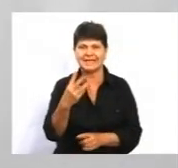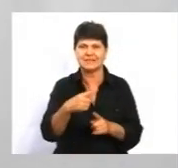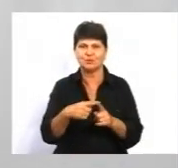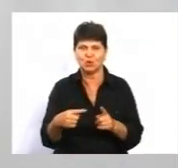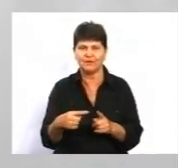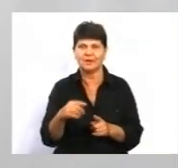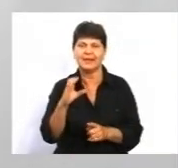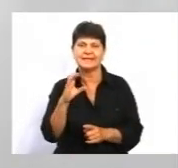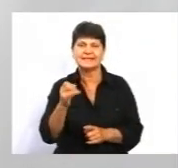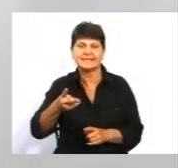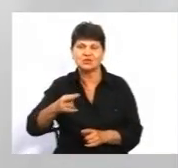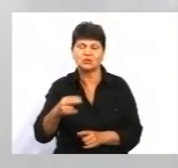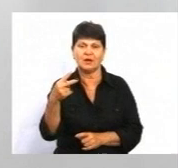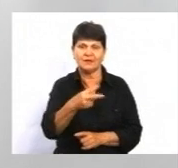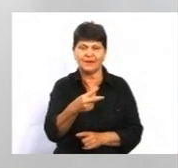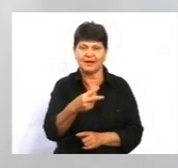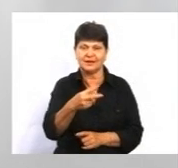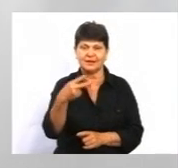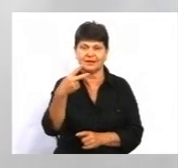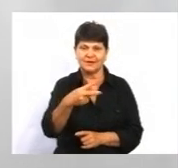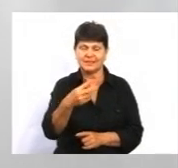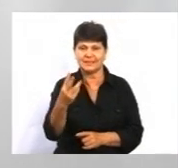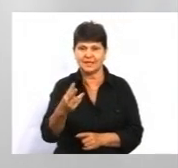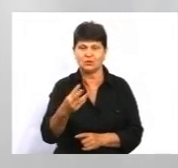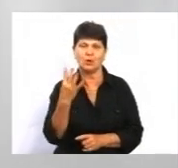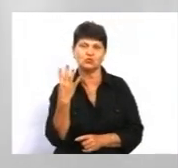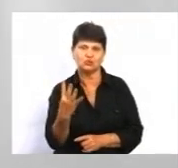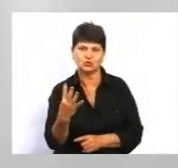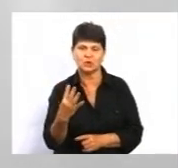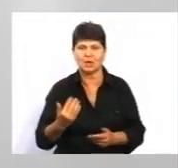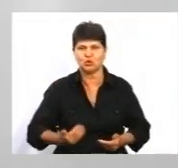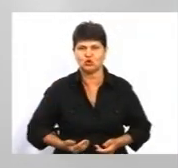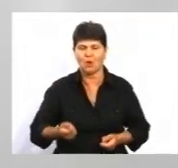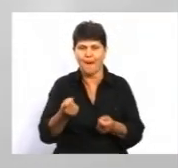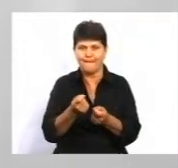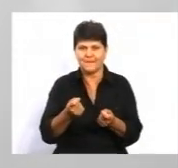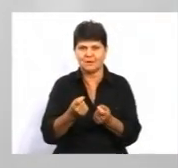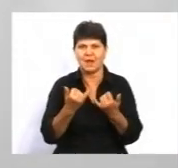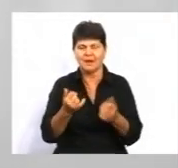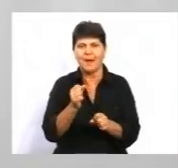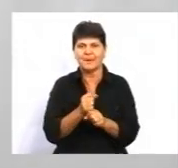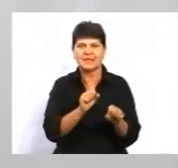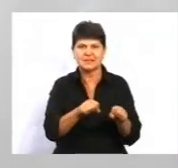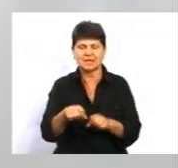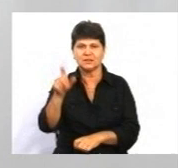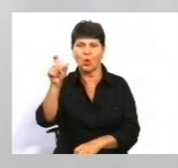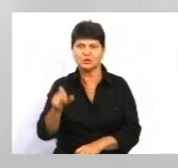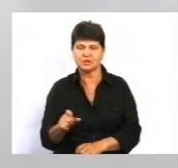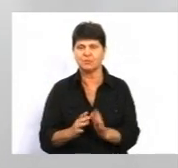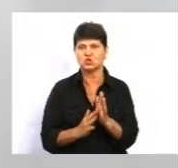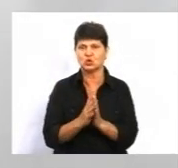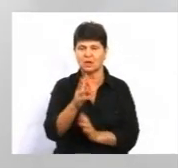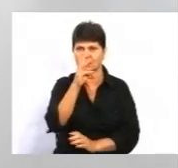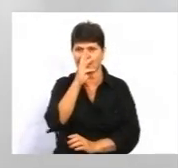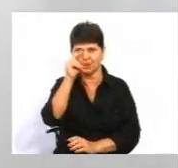січня 2023 року 4 прожиткових мінімумів для працездатних осіб. Зросте зарплата